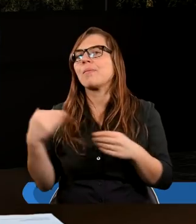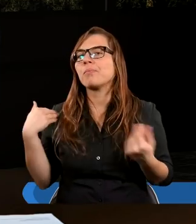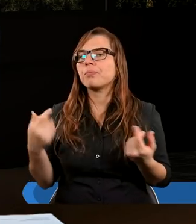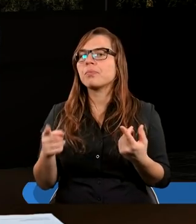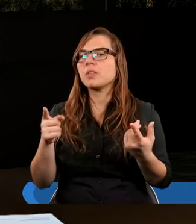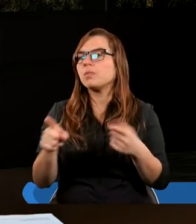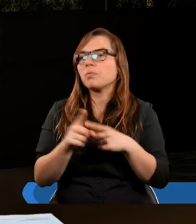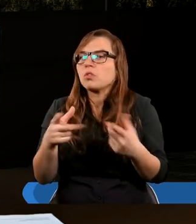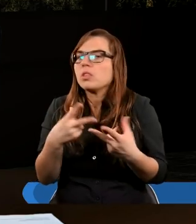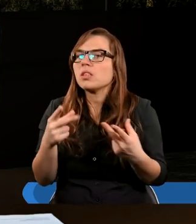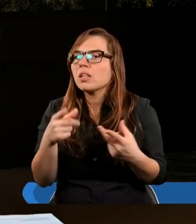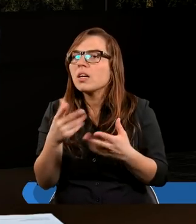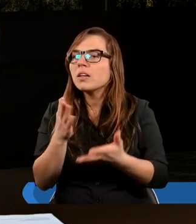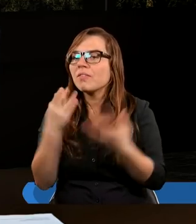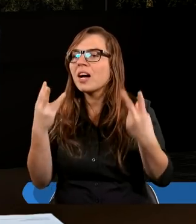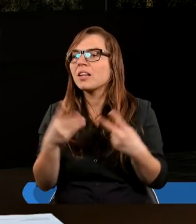Otóż nie.